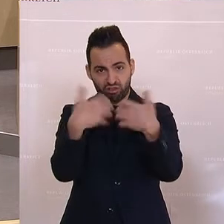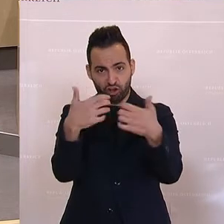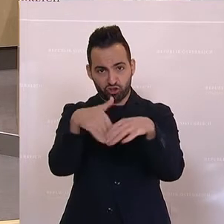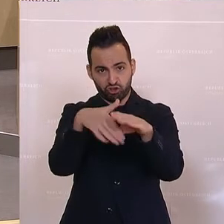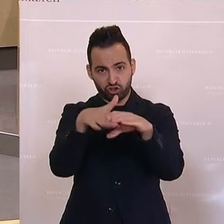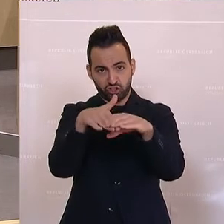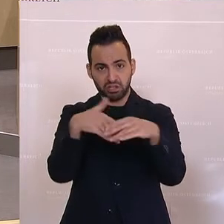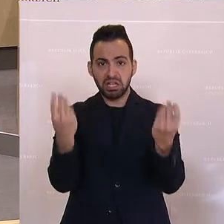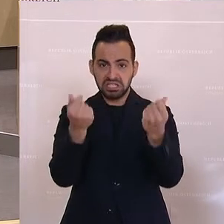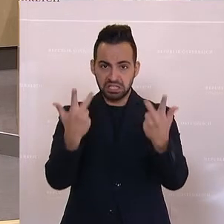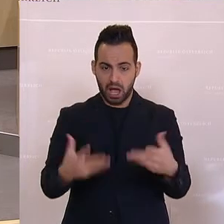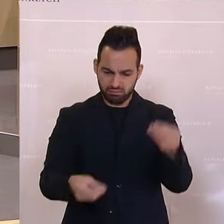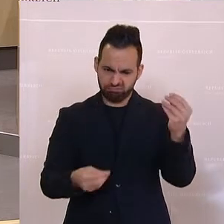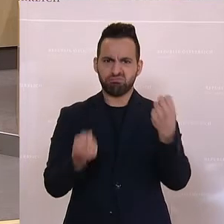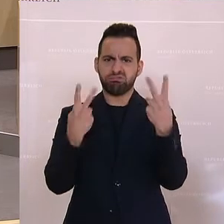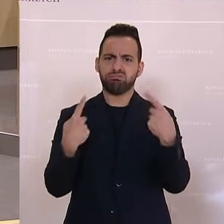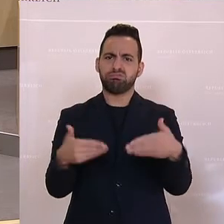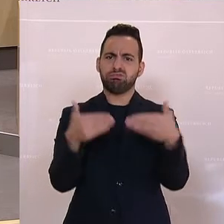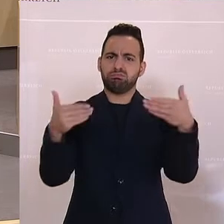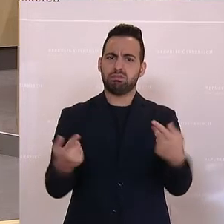Geschichte, denn die Zahlen sprechen eine andere Sprache.